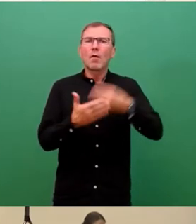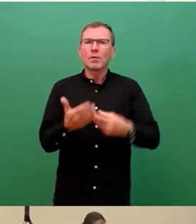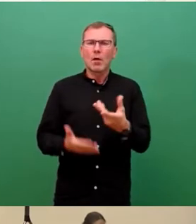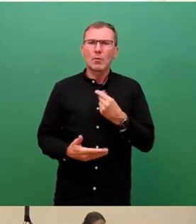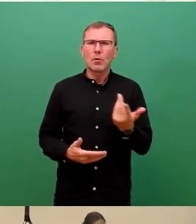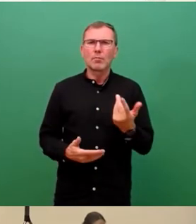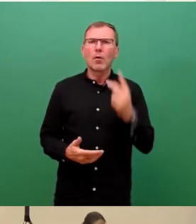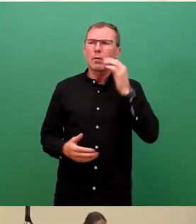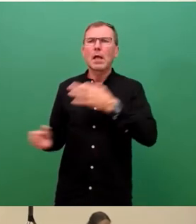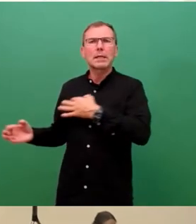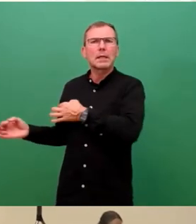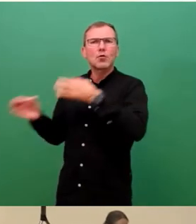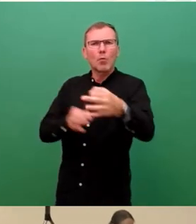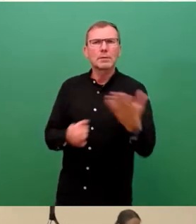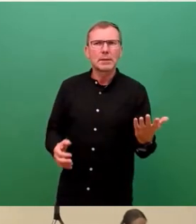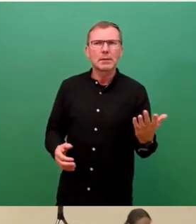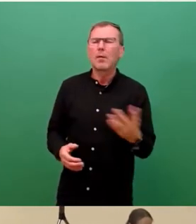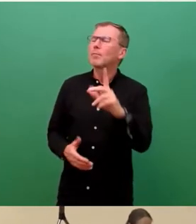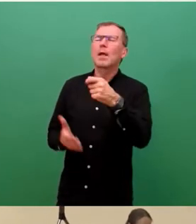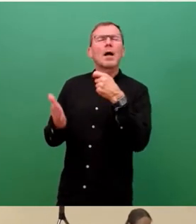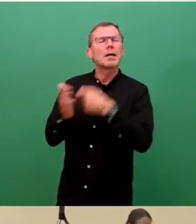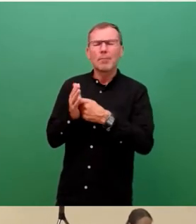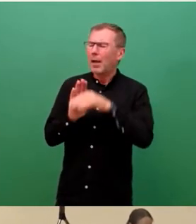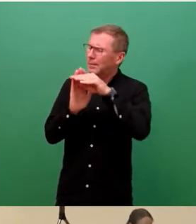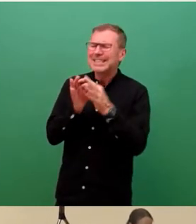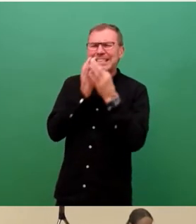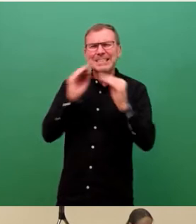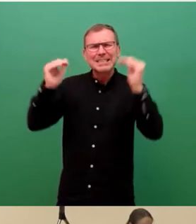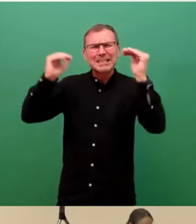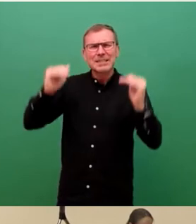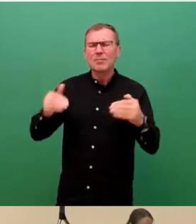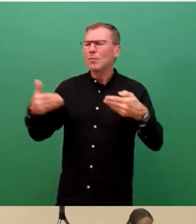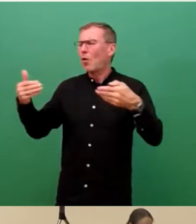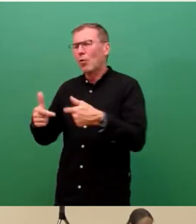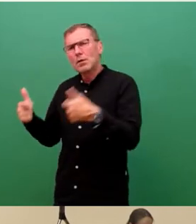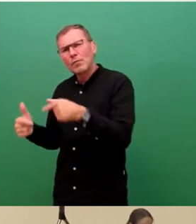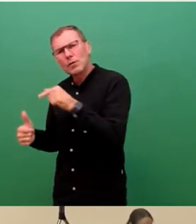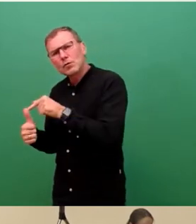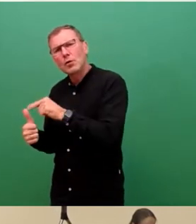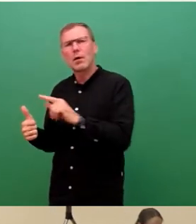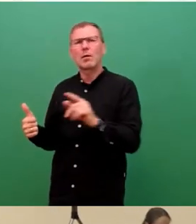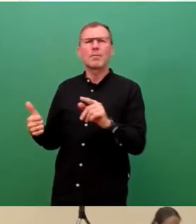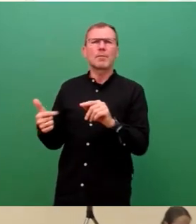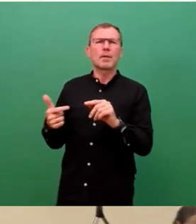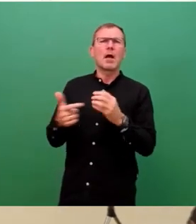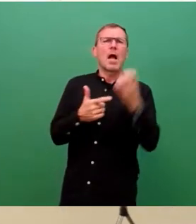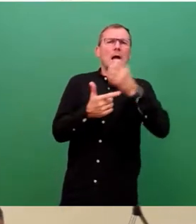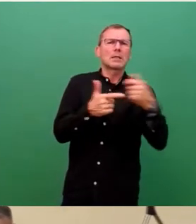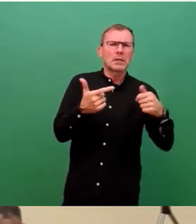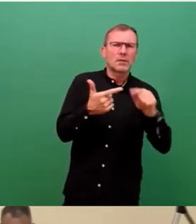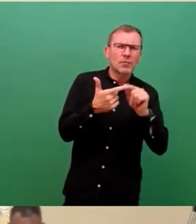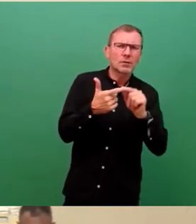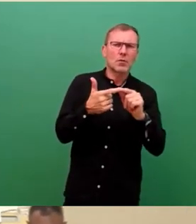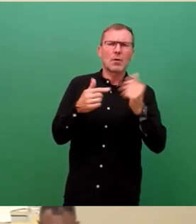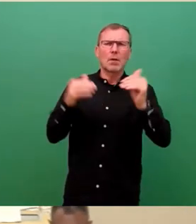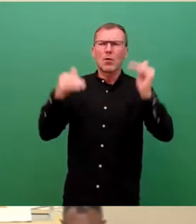ausgelaufen sind. Die Preise habe ich auch alle für Sie hier differenziert da von Grundversorger jetzt und Ersatzversorger und